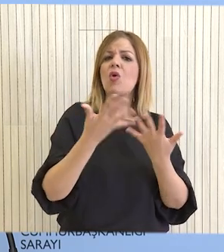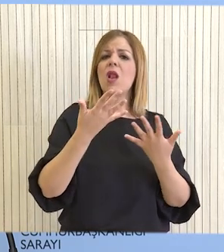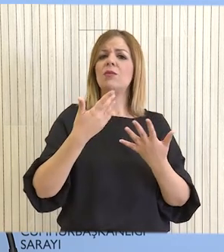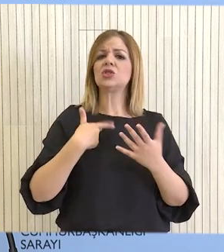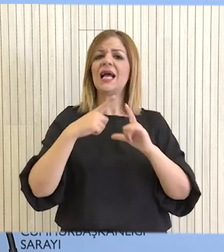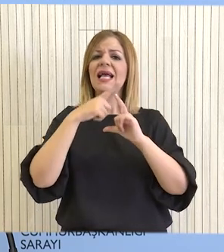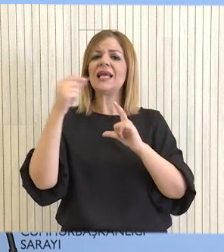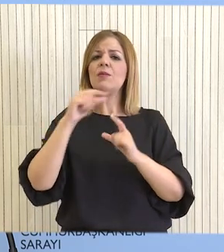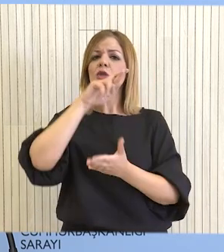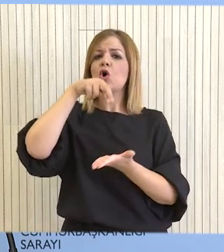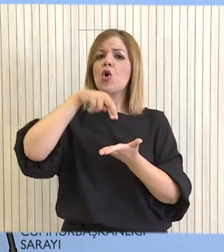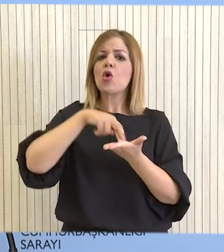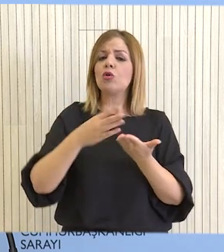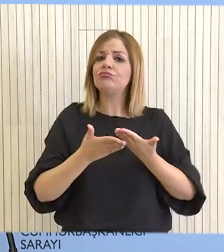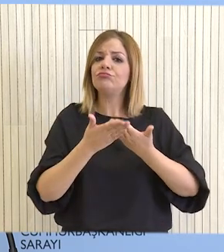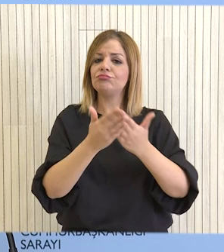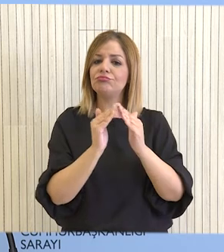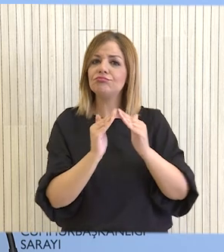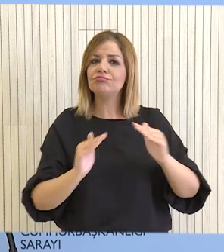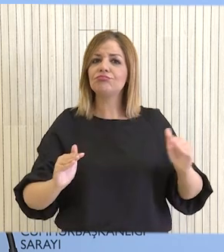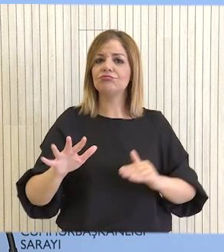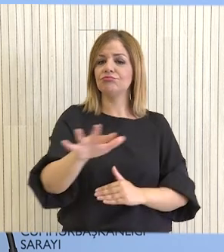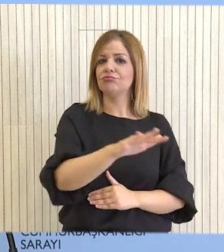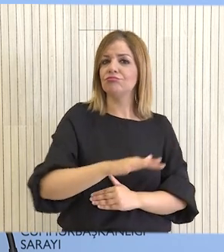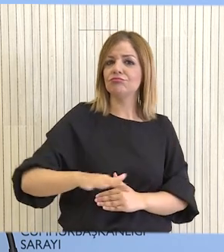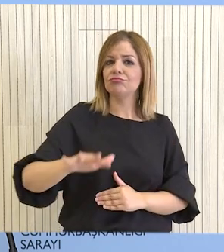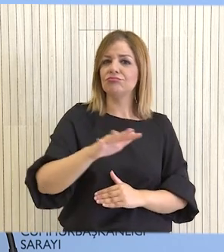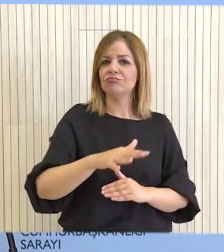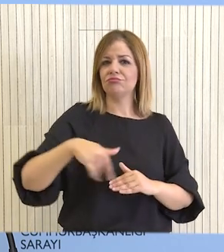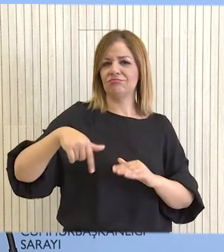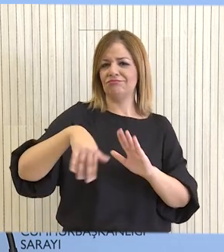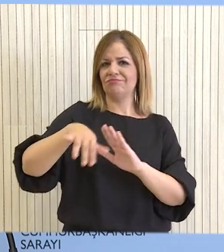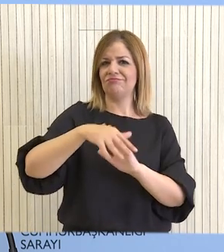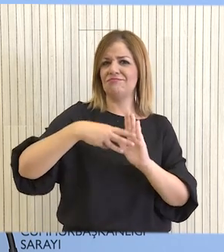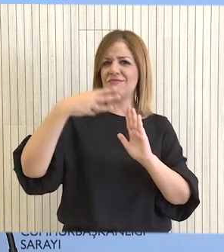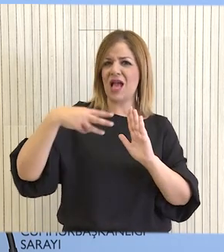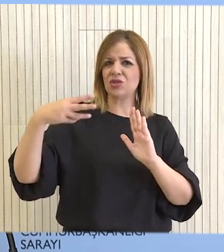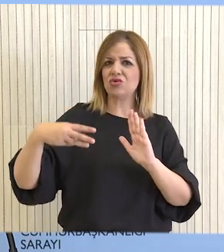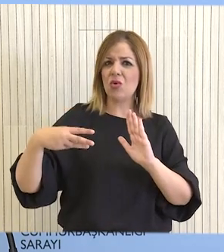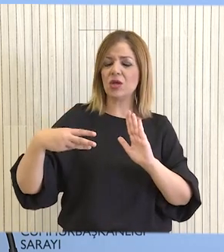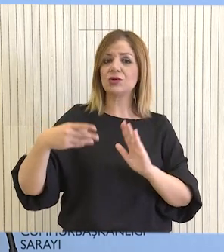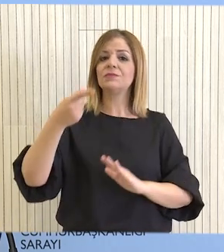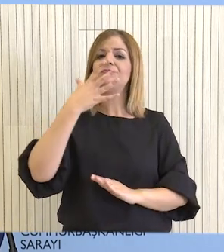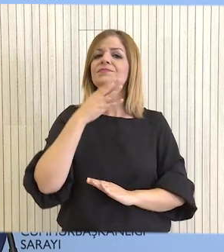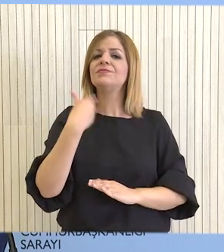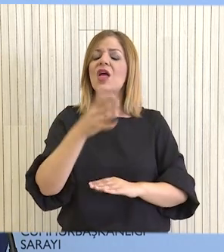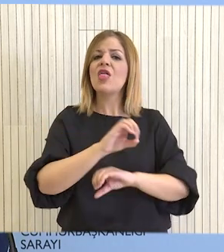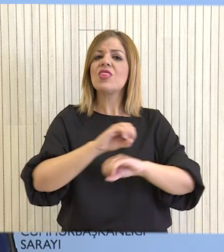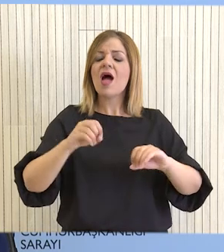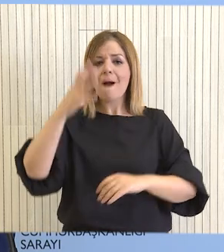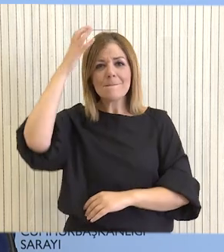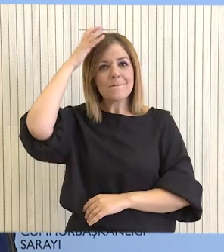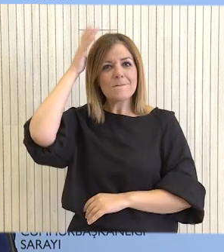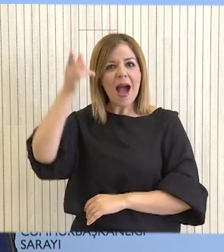Δημοκρατίας ως πυλώνας σταθερότητας και ειρήνης στην εύθρα στη γεωπολιτικά κειτονιά μας. Εντός αυτού του πλαισίου θα ανημερώσει την αυτού